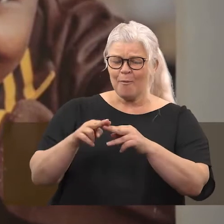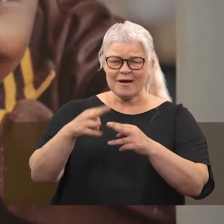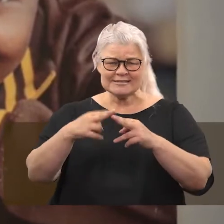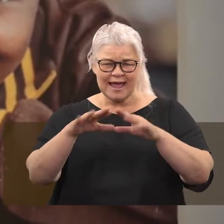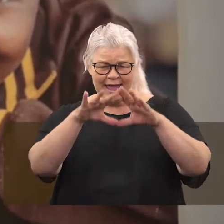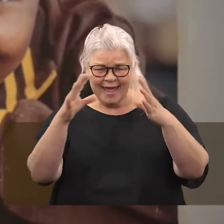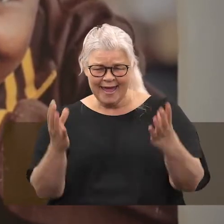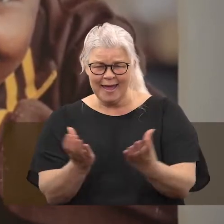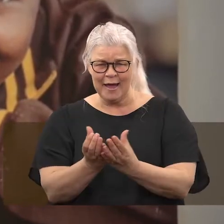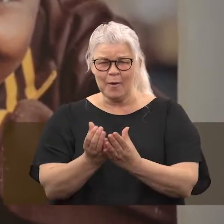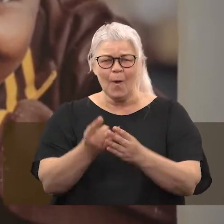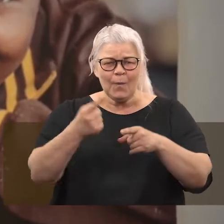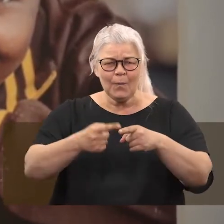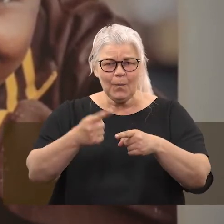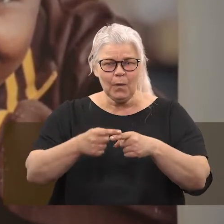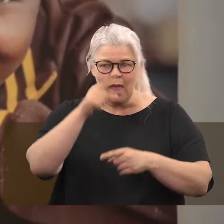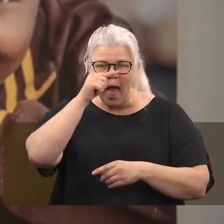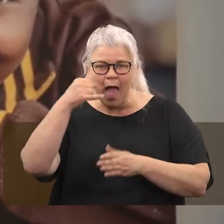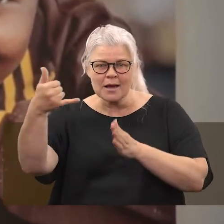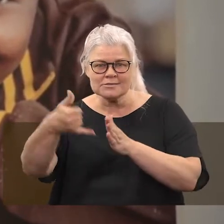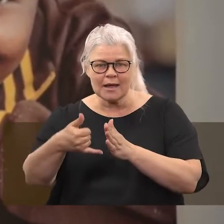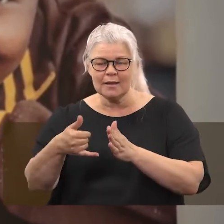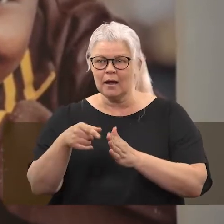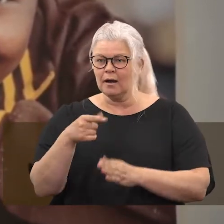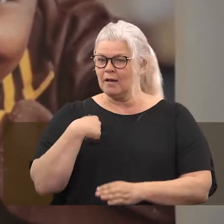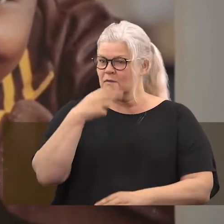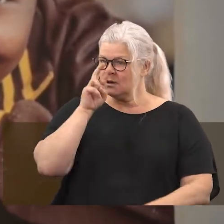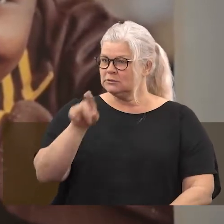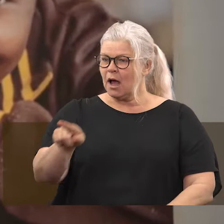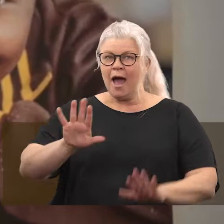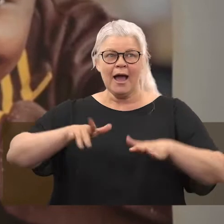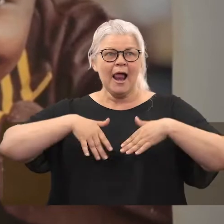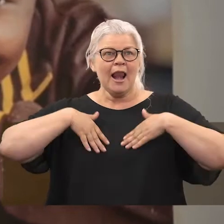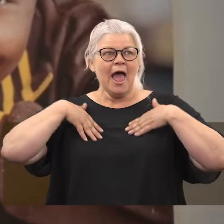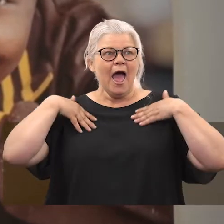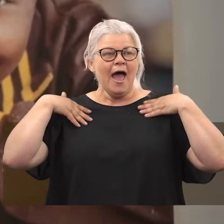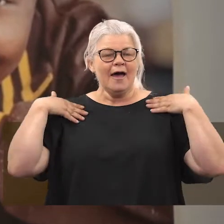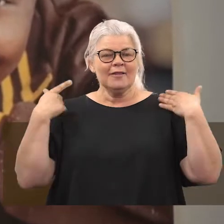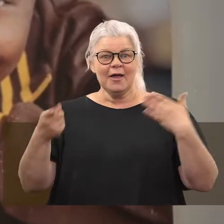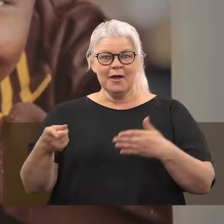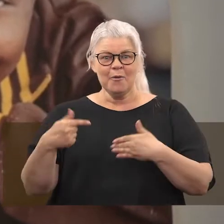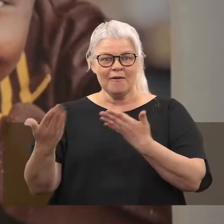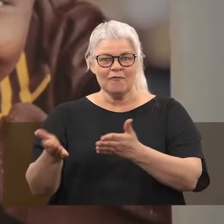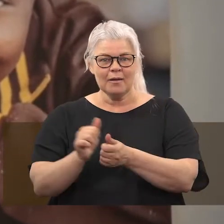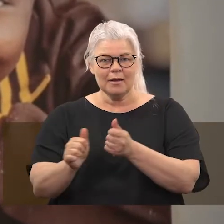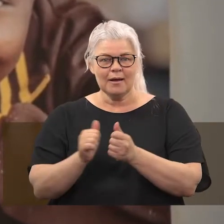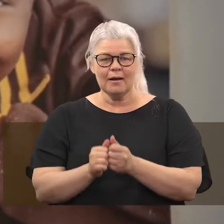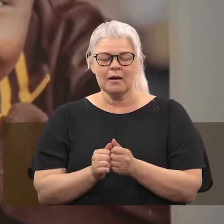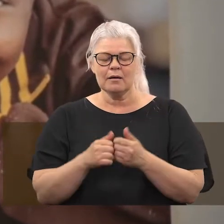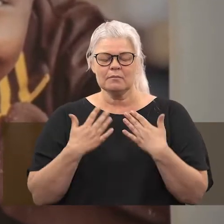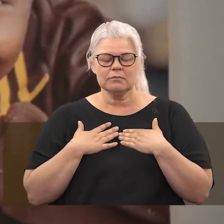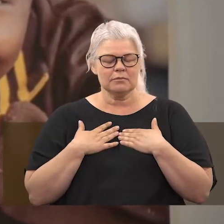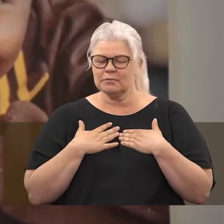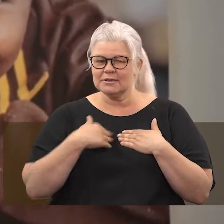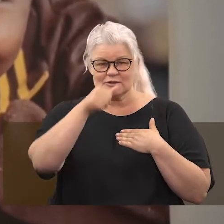godis och några häxeri och så. Och den glädjen som vi fick till oss där med de här presenterna som vi fick där,